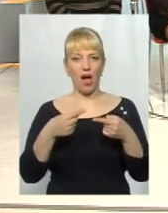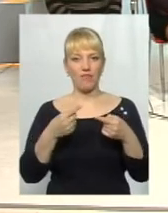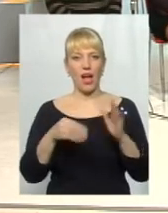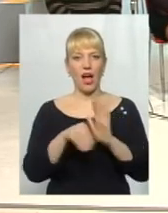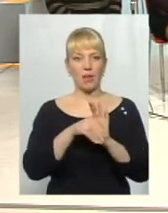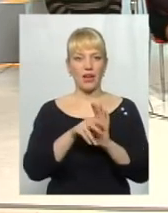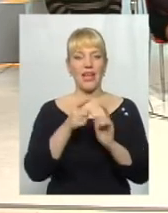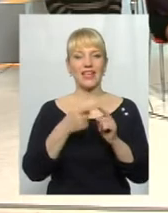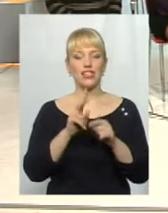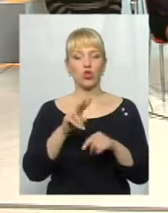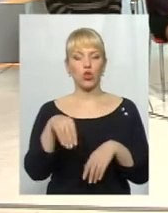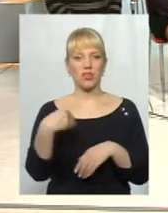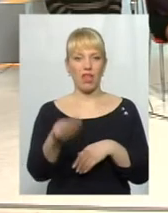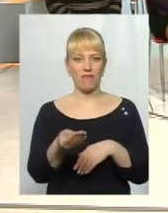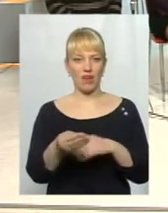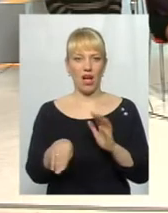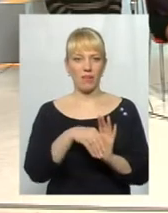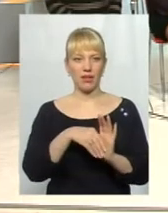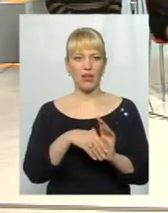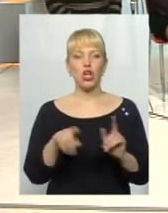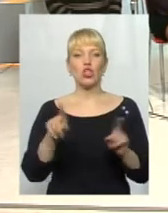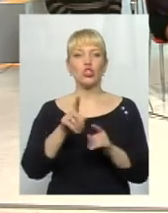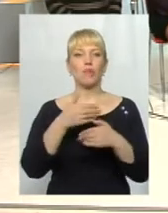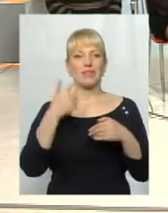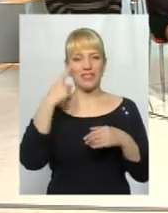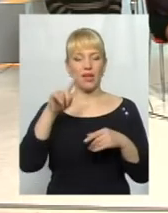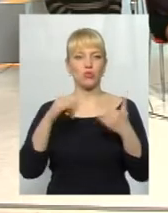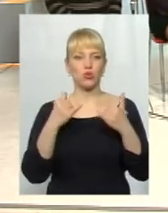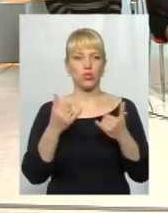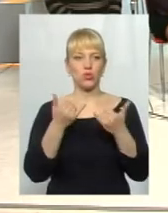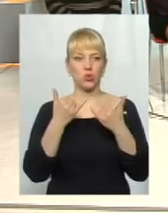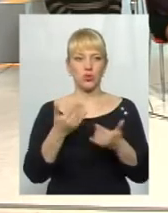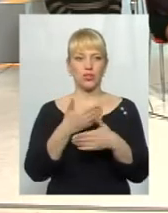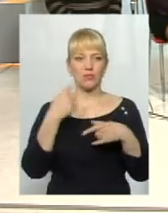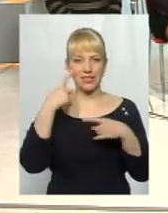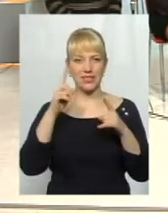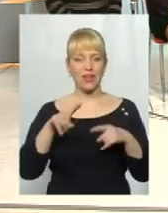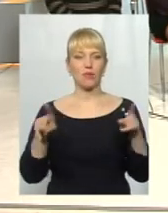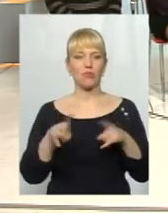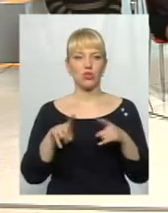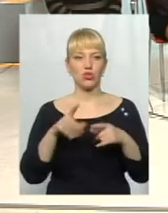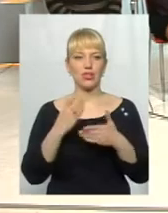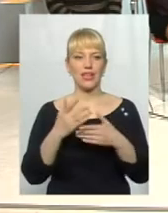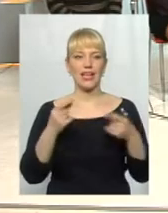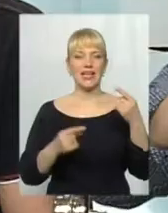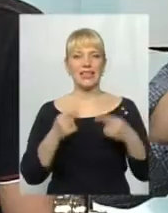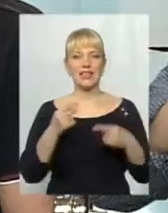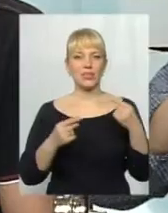хто давав хабаря? ми знаємо сьогодні? Ми знаємо сьогодні, що йде дискусія